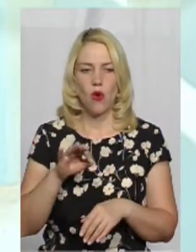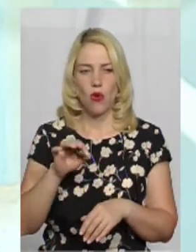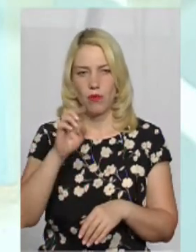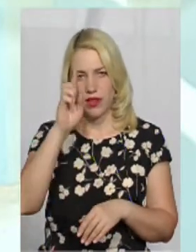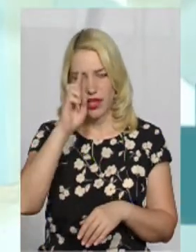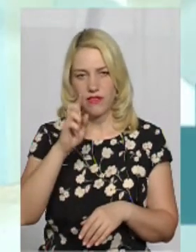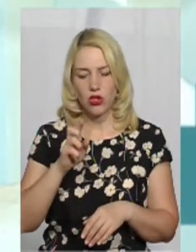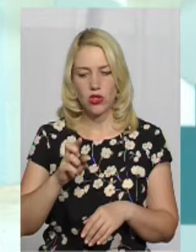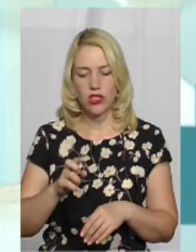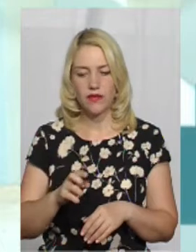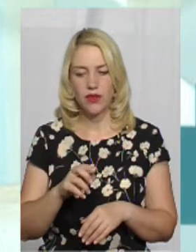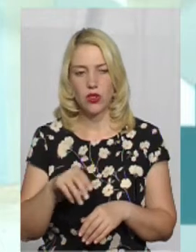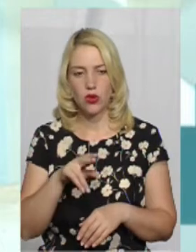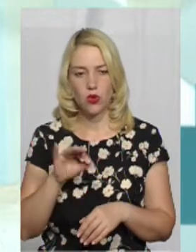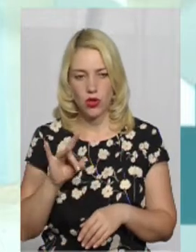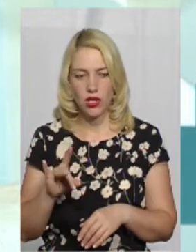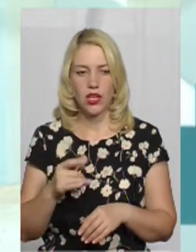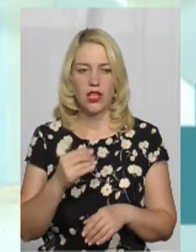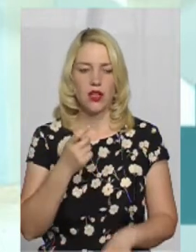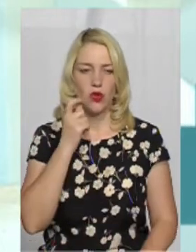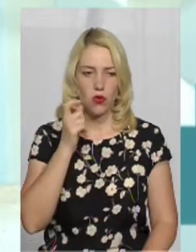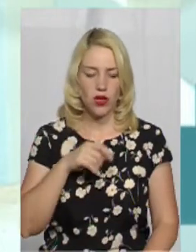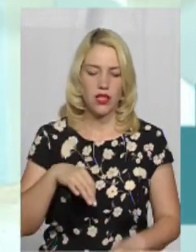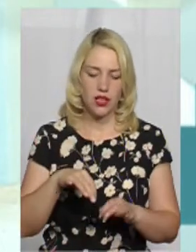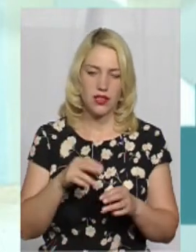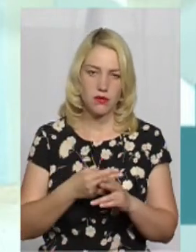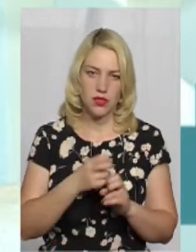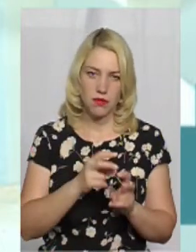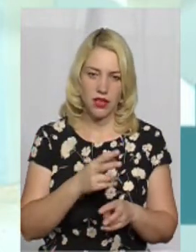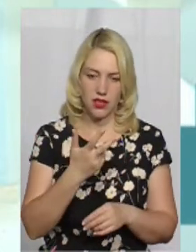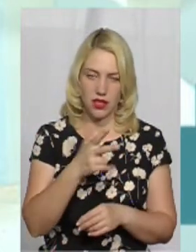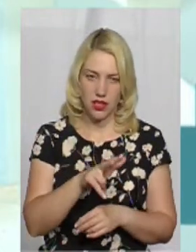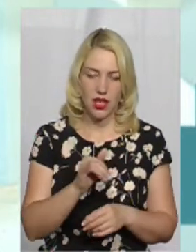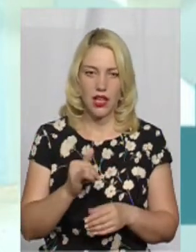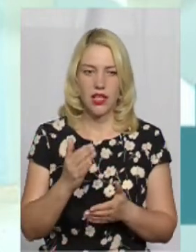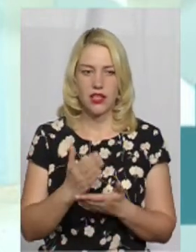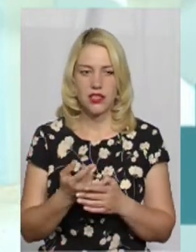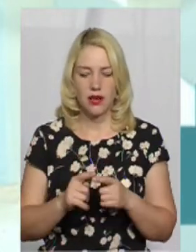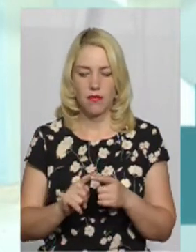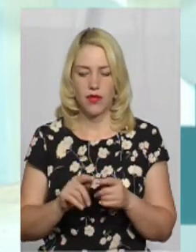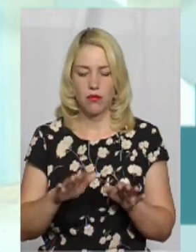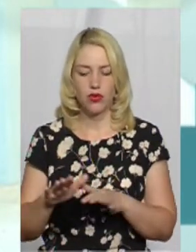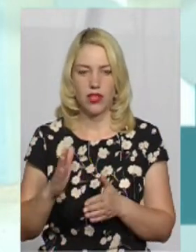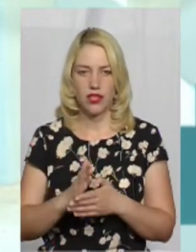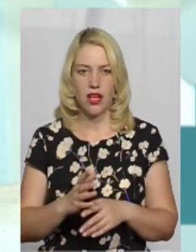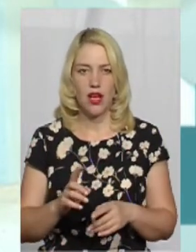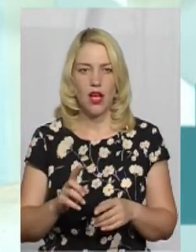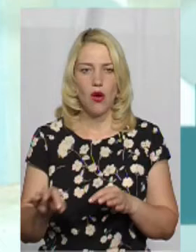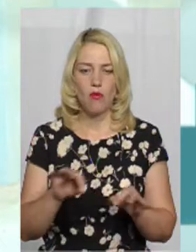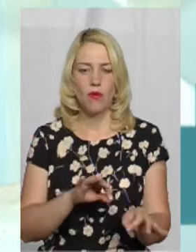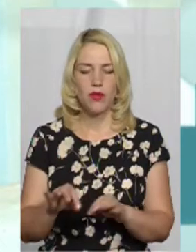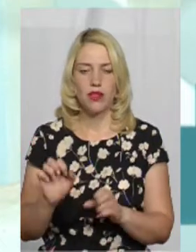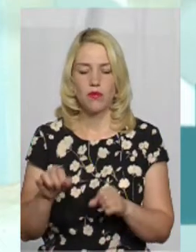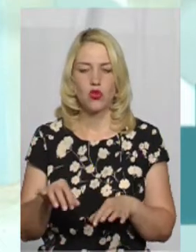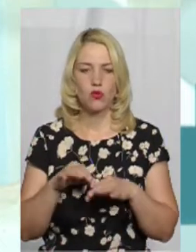Автодор, та три на балансі Укртрансбезпеки. Дані пункти є мобільними, тому можуть проводити